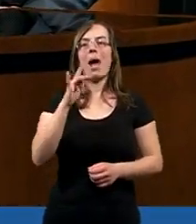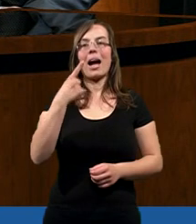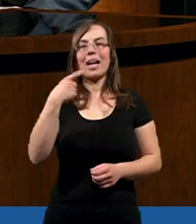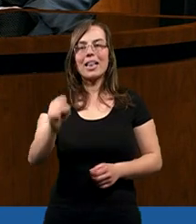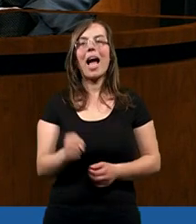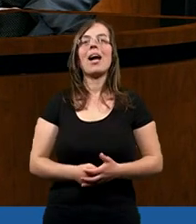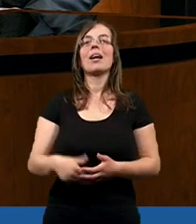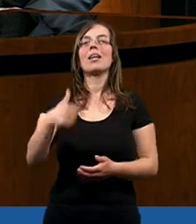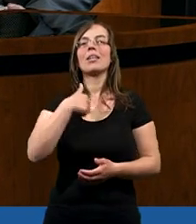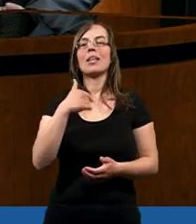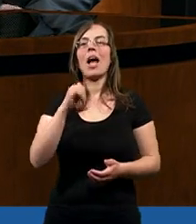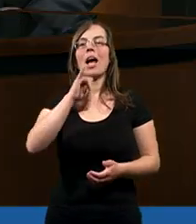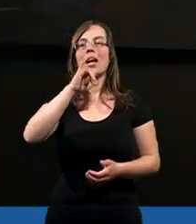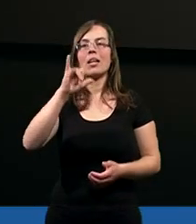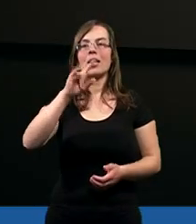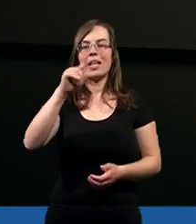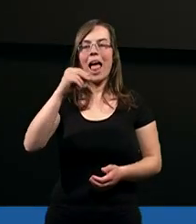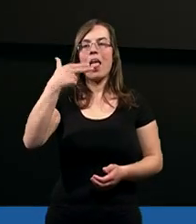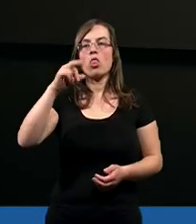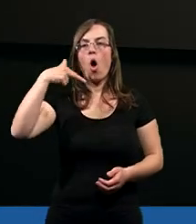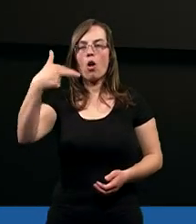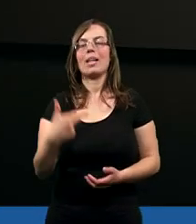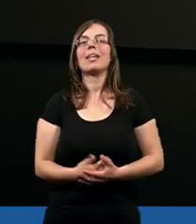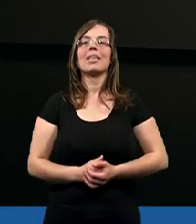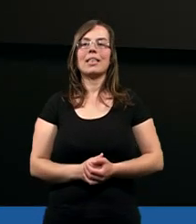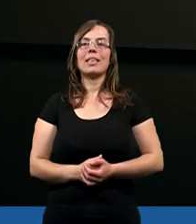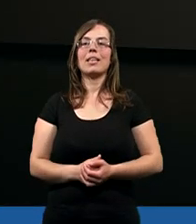Magda i ja, Zenon.